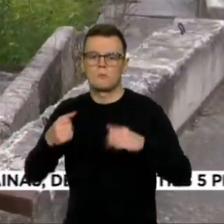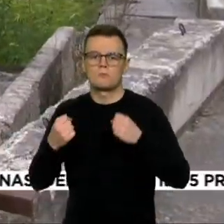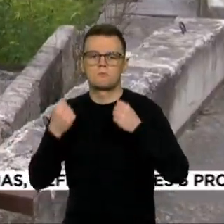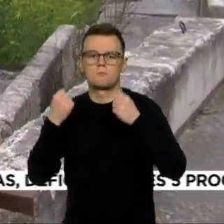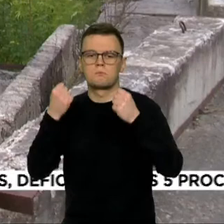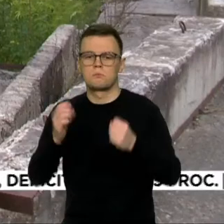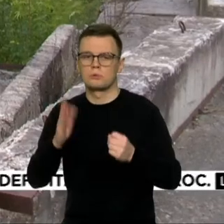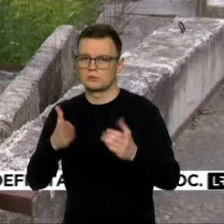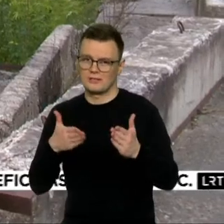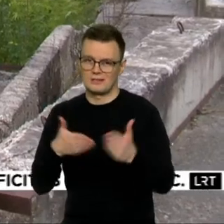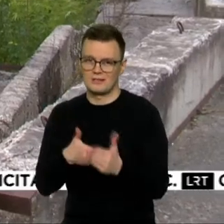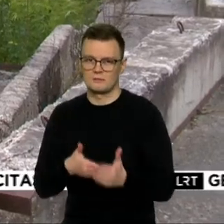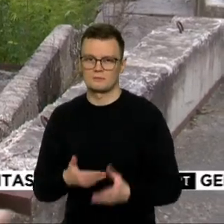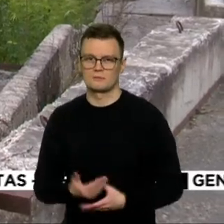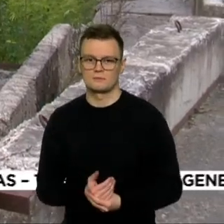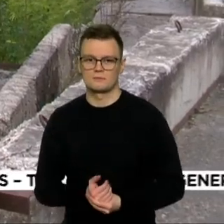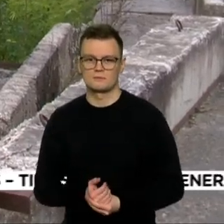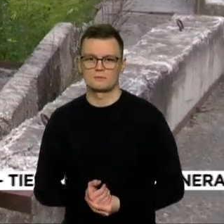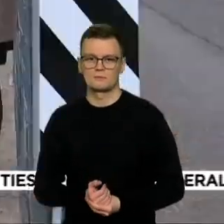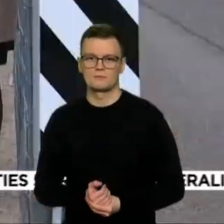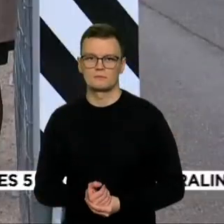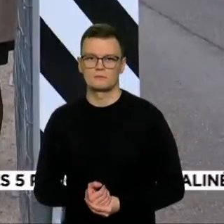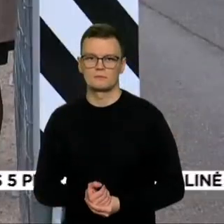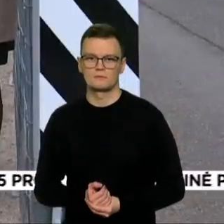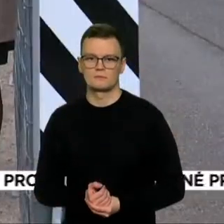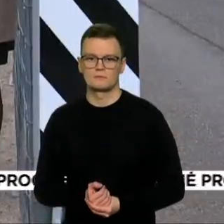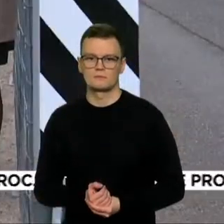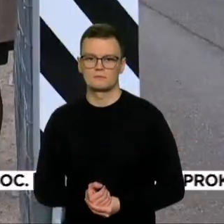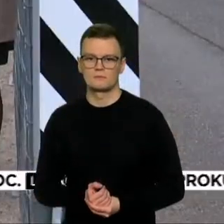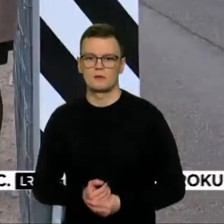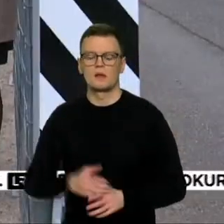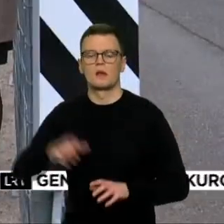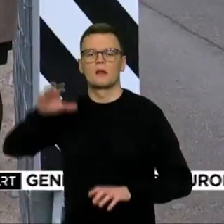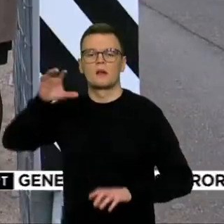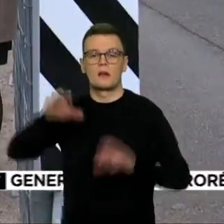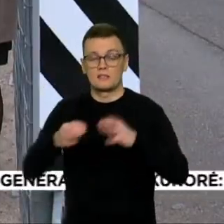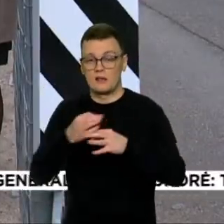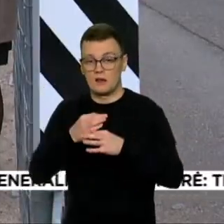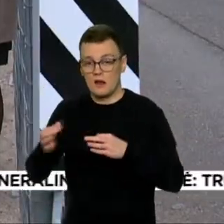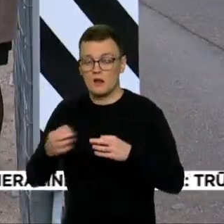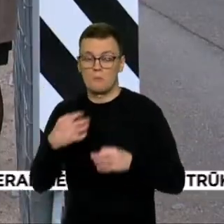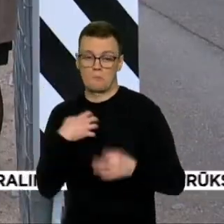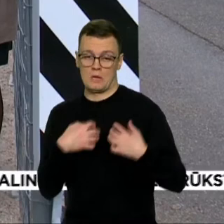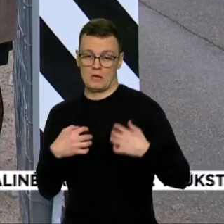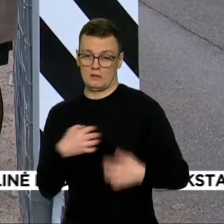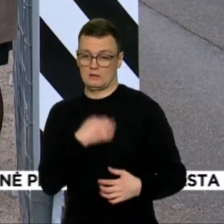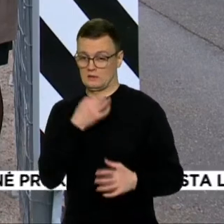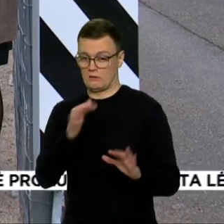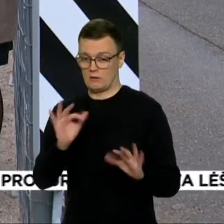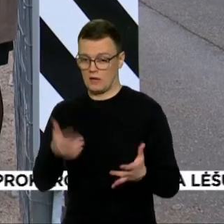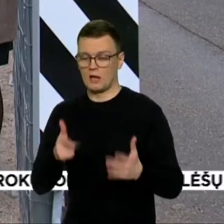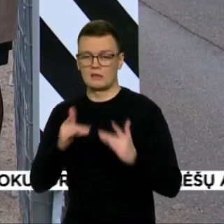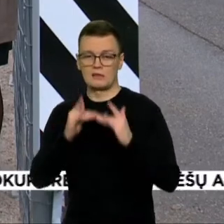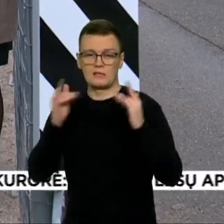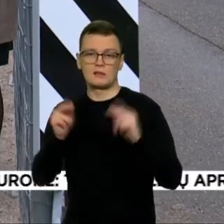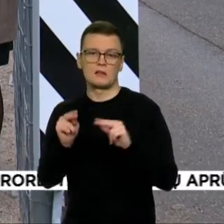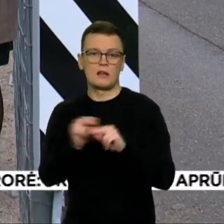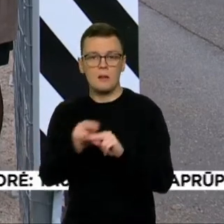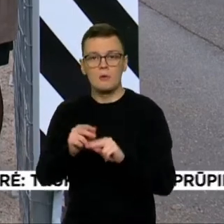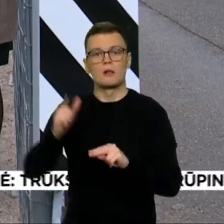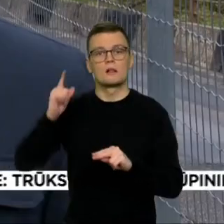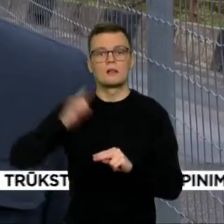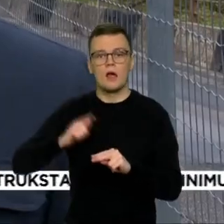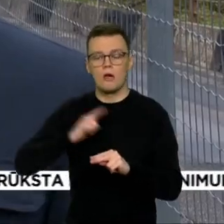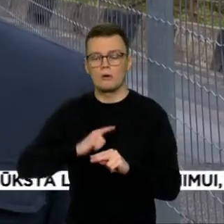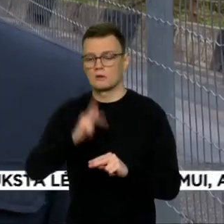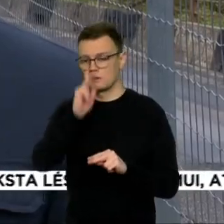tu ne programėlė prie statinėk, o tu žiūrėk tiltų surimontuosi. Rasenijų rajono meras sako, tiltą remonto laukiamą tričius metus. Nieko nesprendžiai, nieko